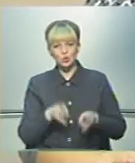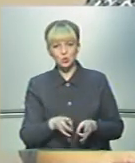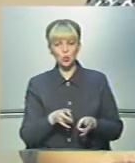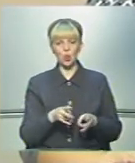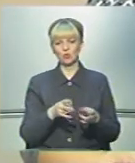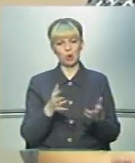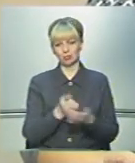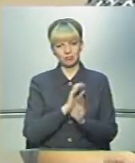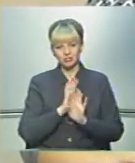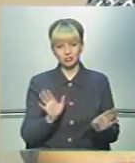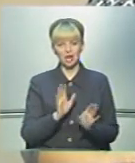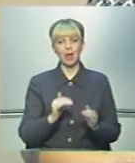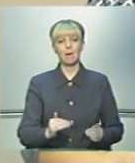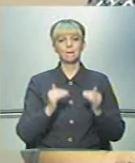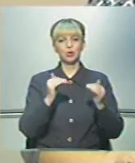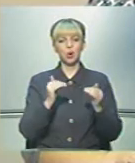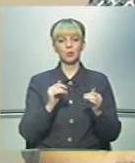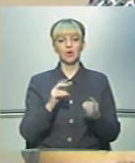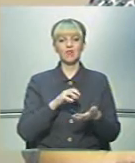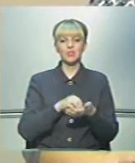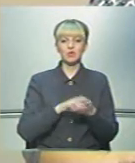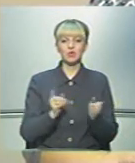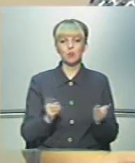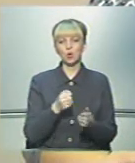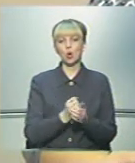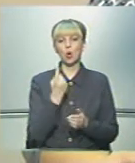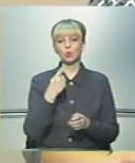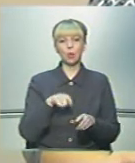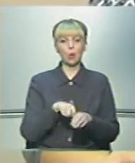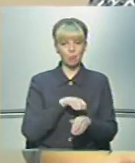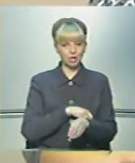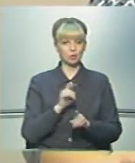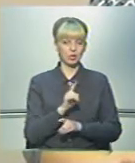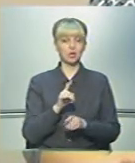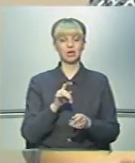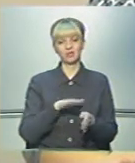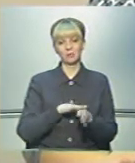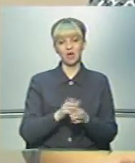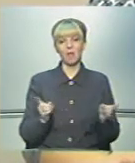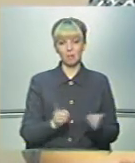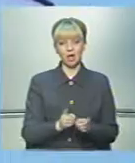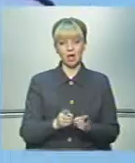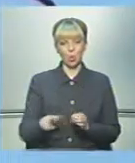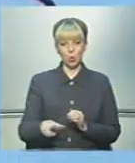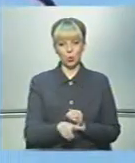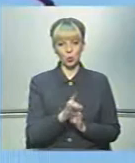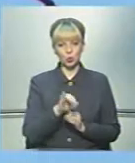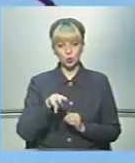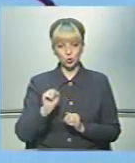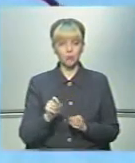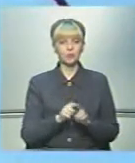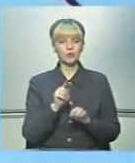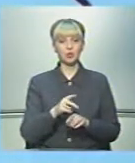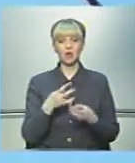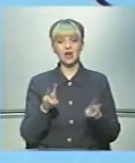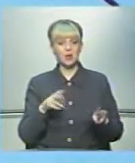собою вони не несуть. Підйому відмічалися лише в межах до одного метру і проходили в межах русло. Про